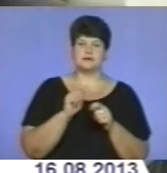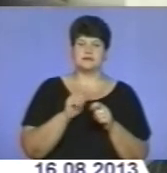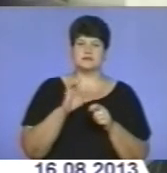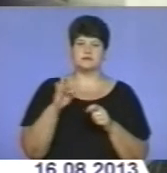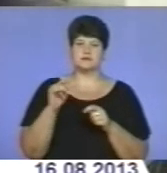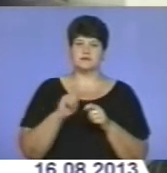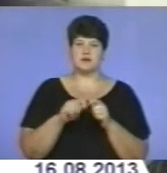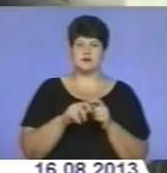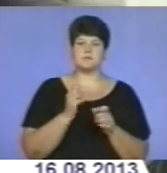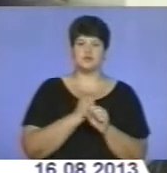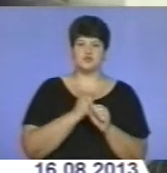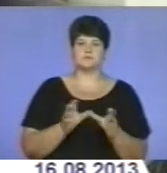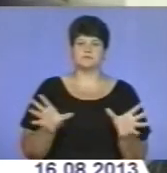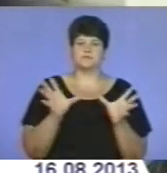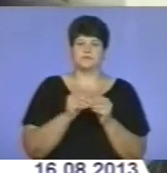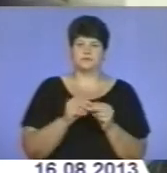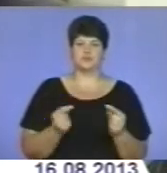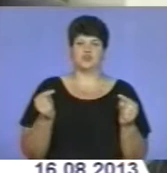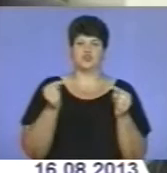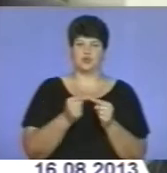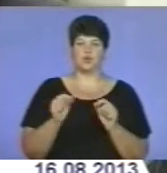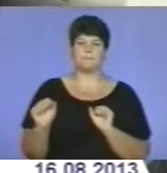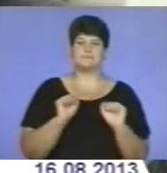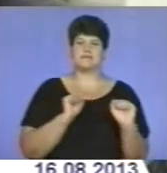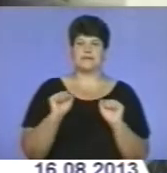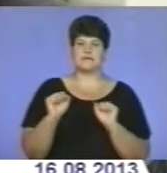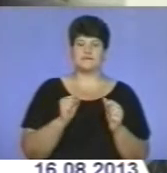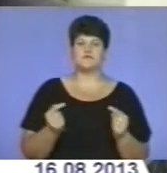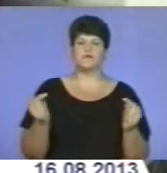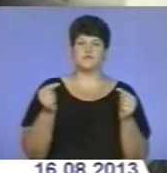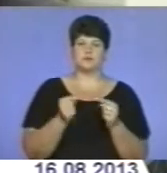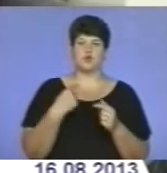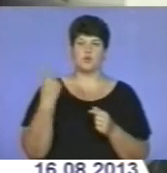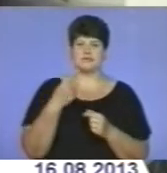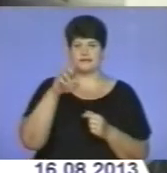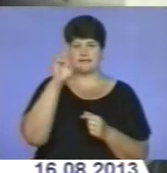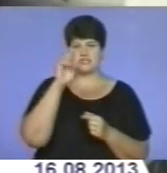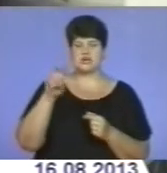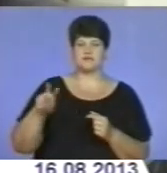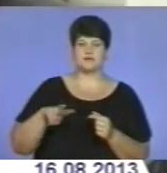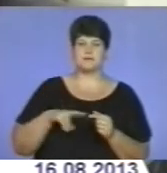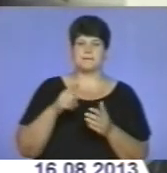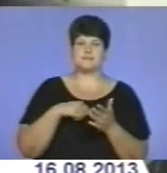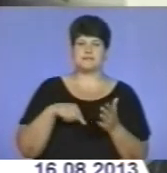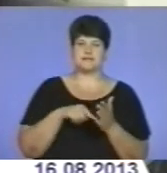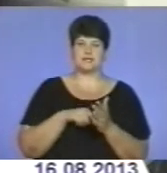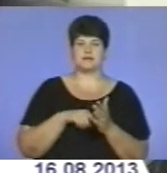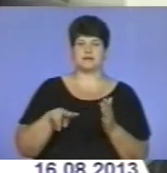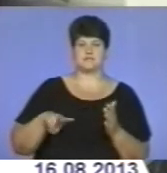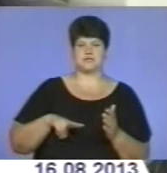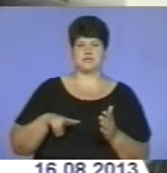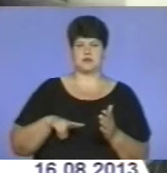станція працюють злагоджено та чітко під керівництвом відповідних обласних, державних і міських державних